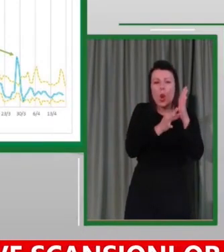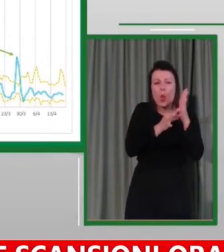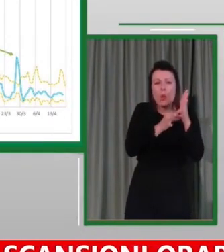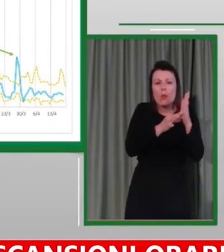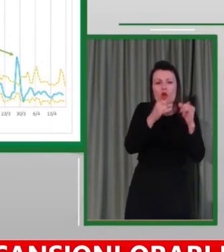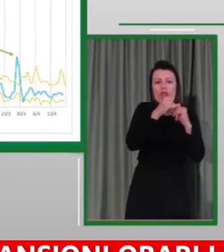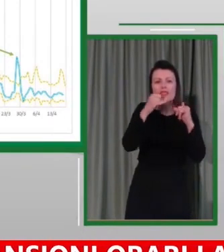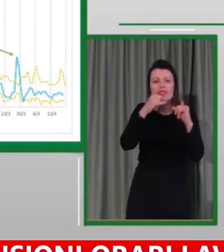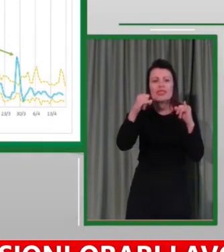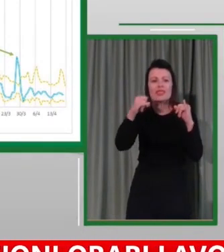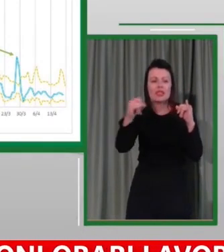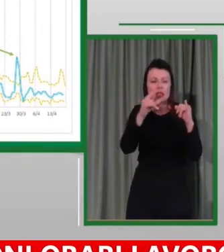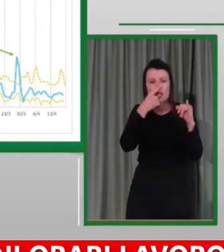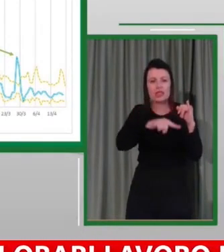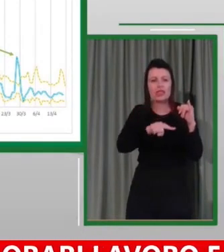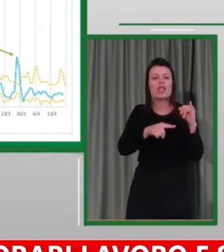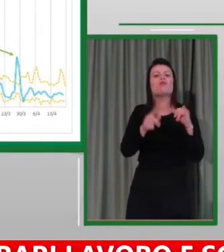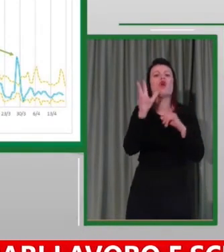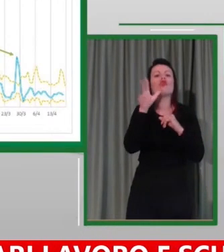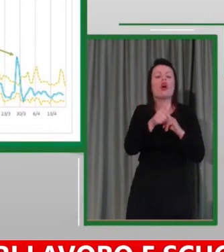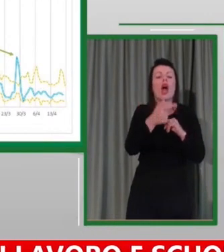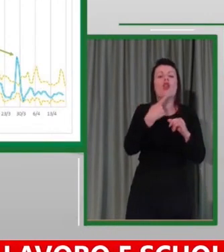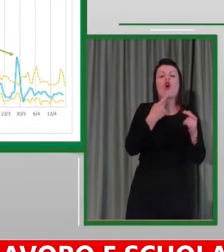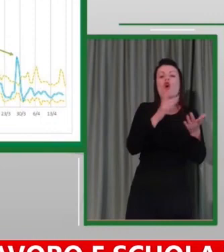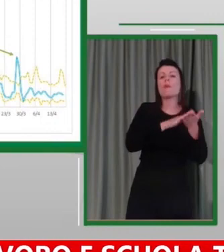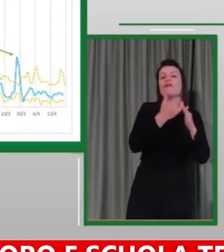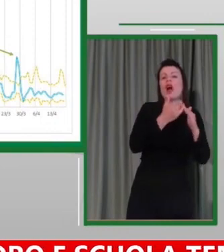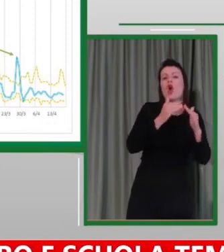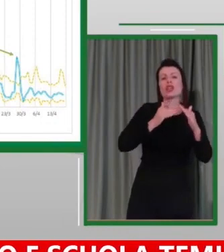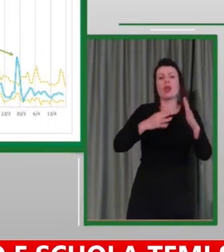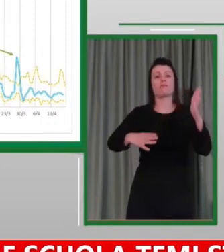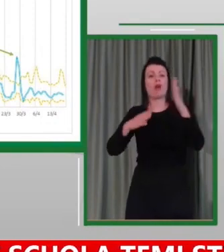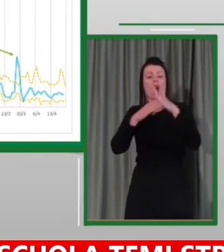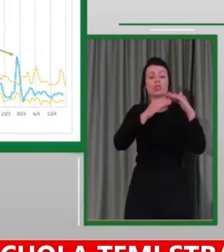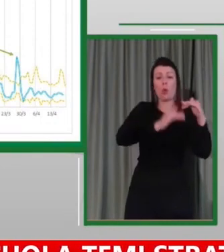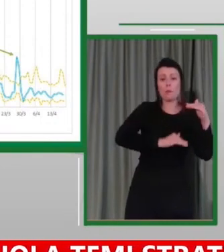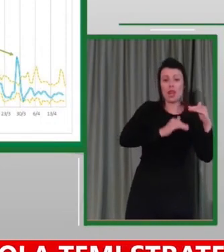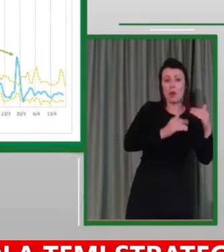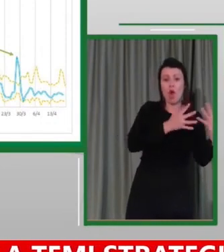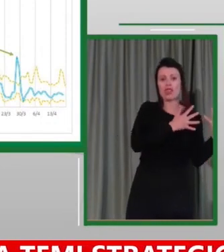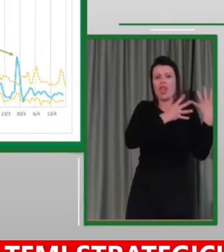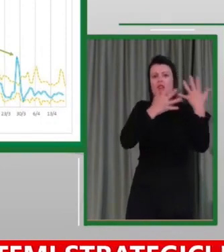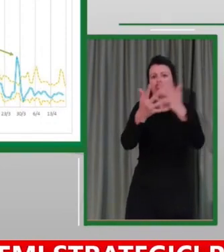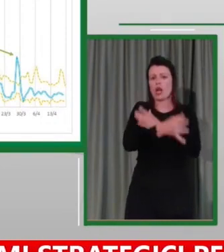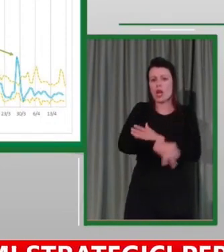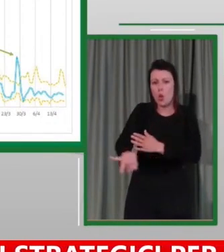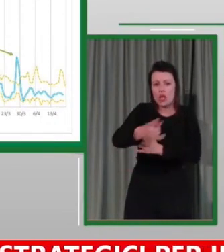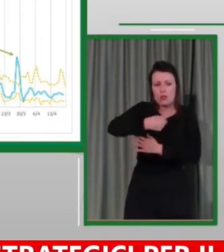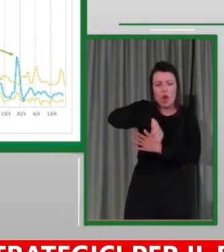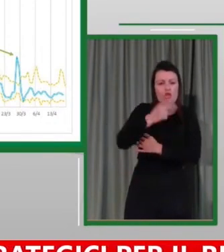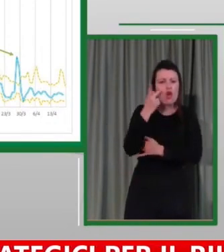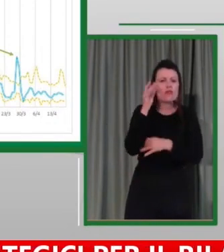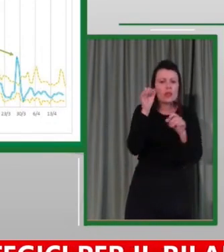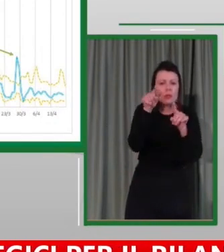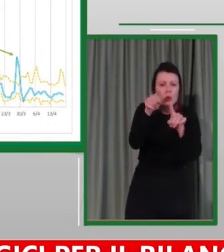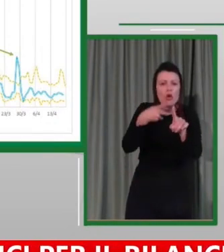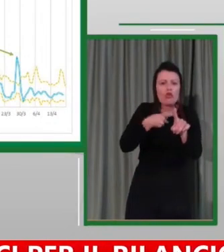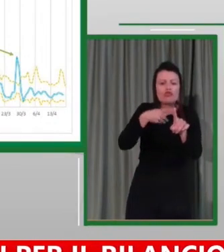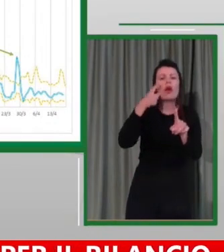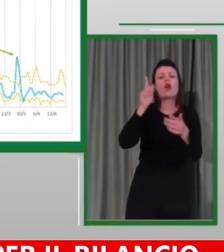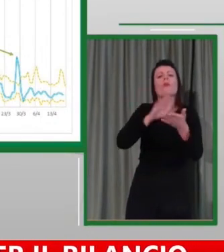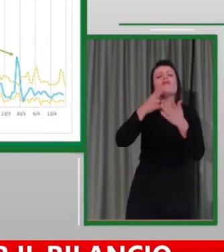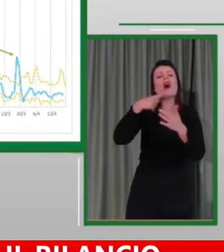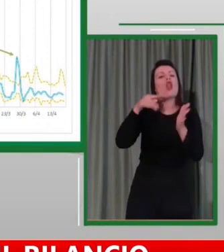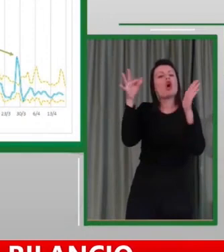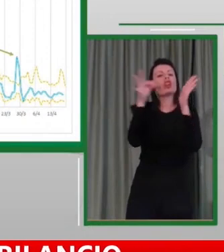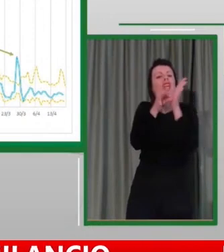minimi dell'ultimo decennio e quello in azzurro è il valore che abbiamo registrato tra gennaio e la metà di aprile.